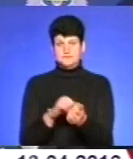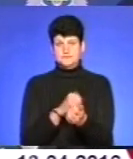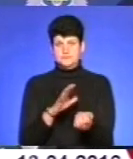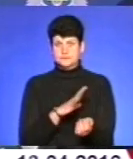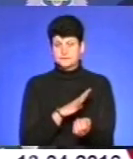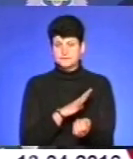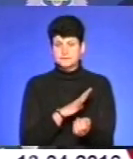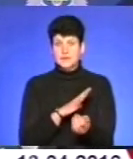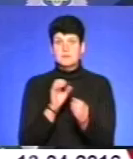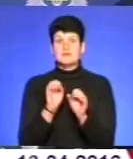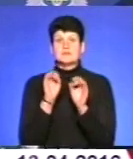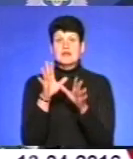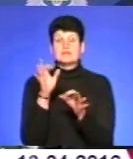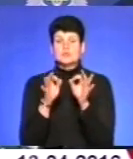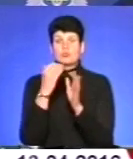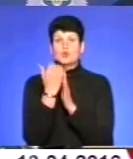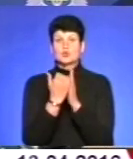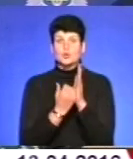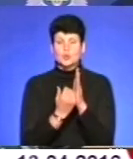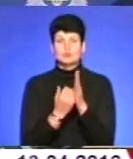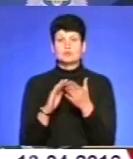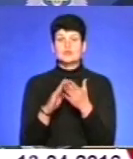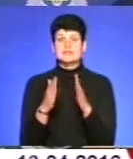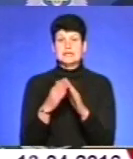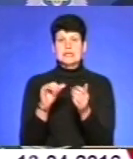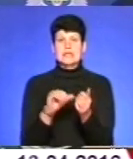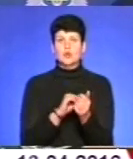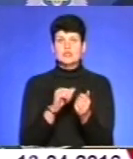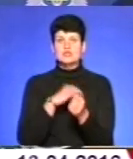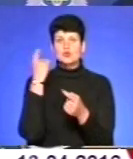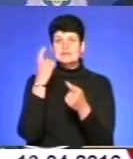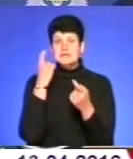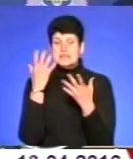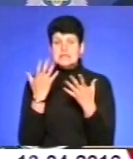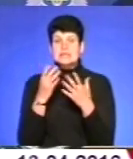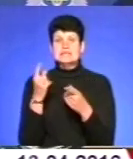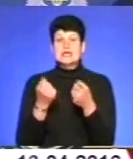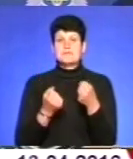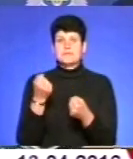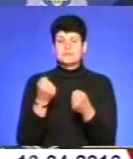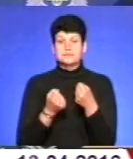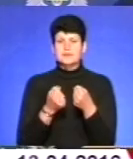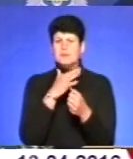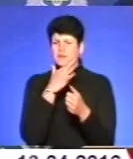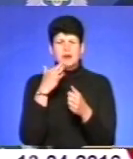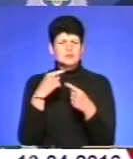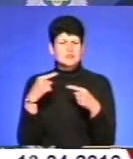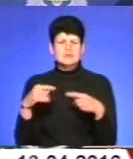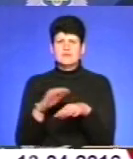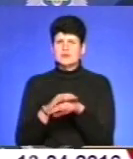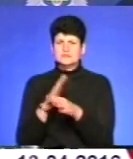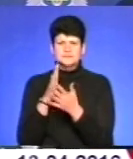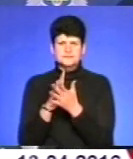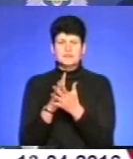в суд протокол, яким ми сказали про стан наркотичного сп'яніння за керування транспортним засобом. Тобто багато різних факторів є.